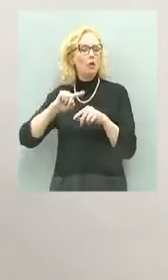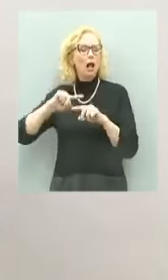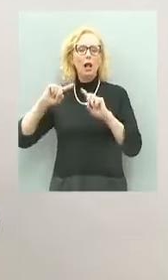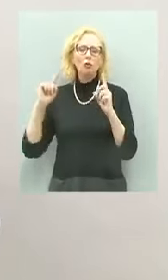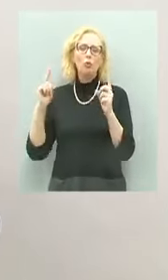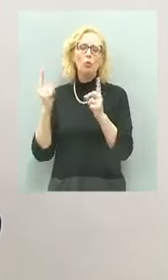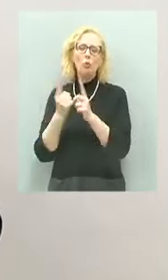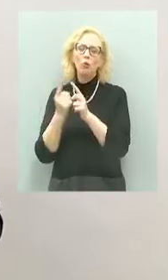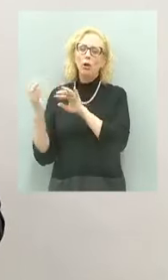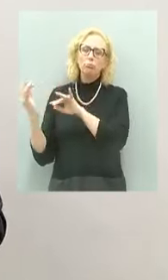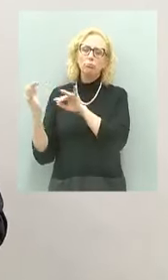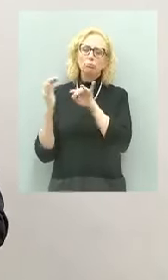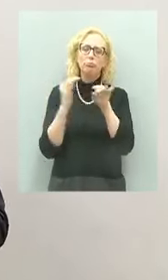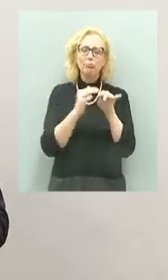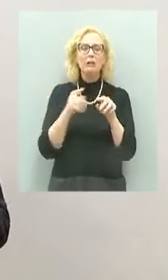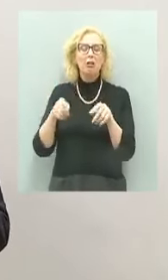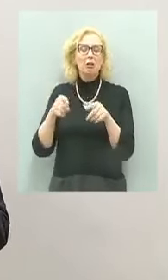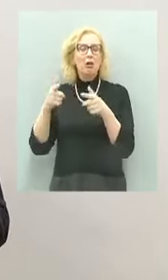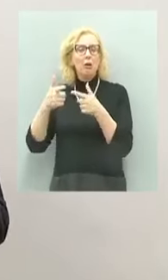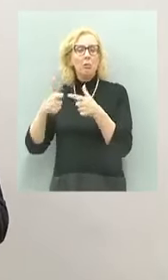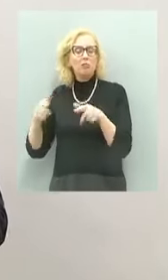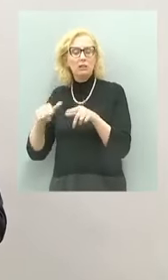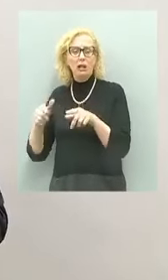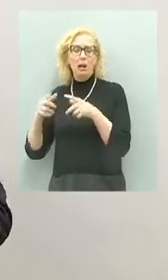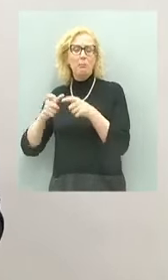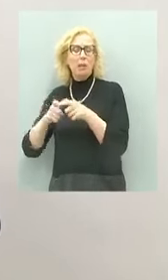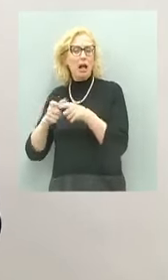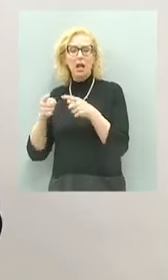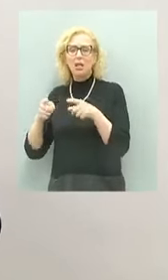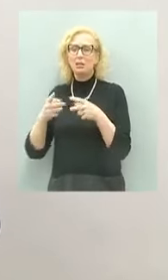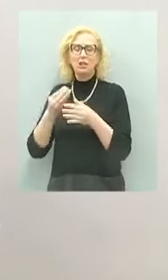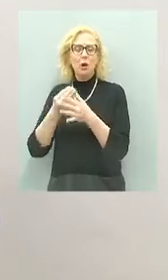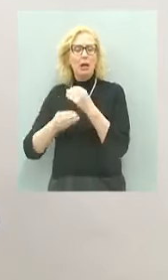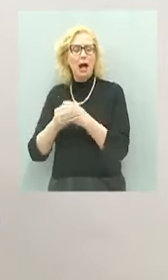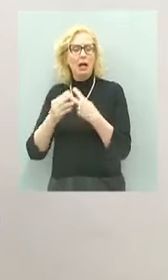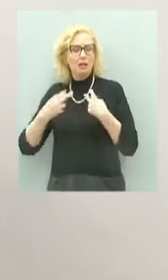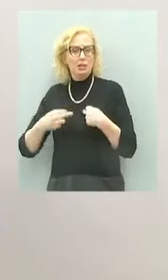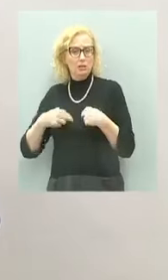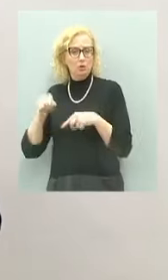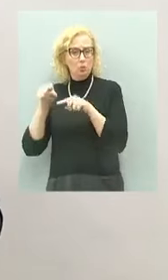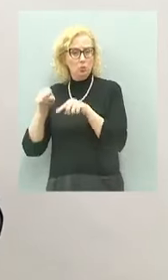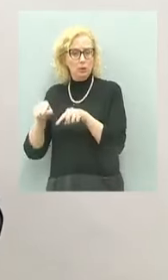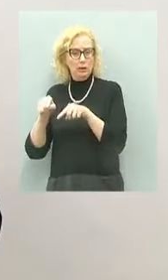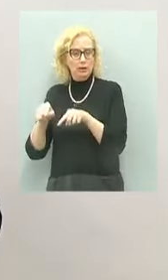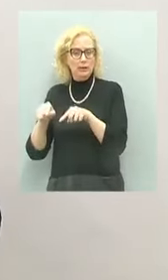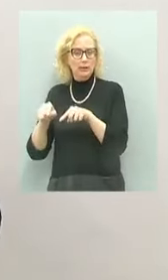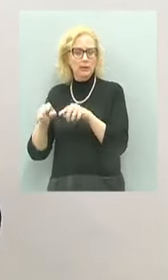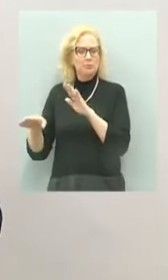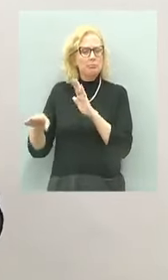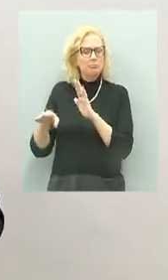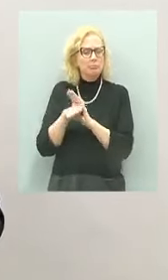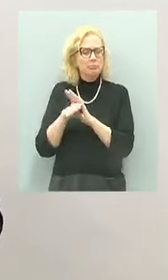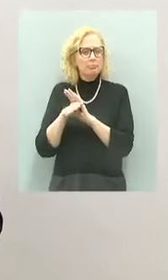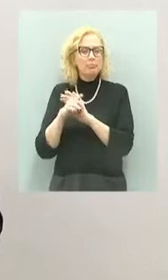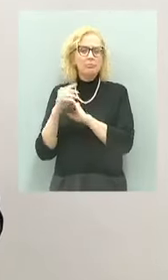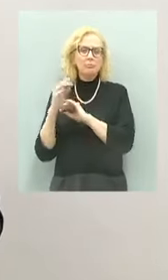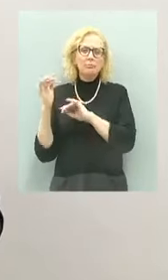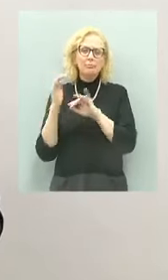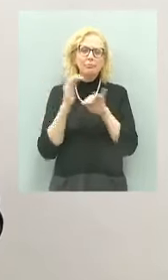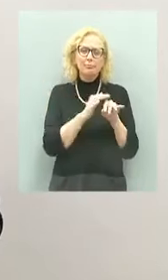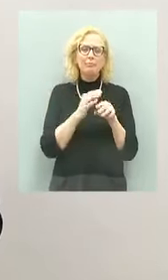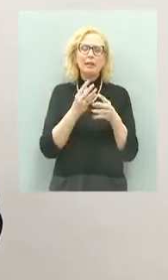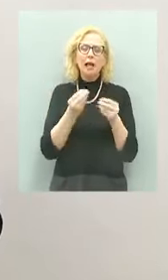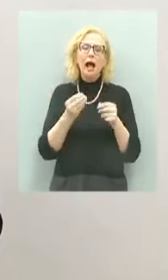i paesi, le città dove erano nati e vissuti tantissimi concittadini, molti di questi trovarono